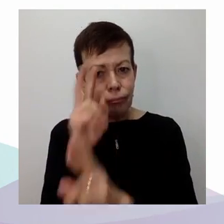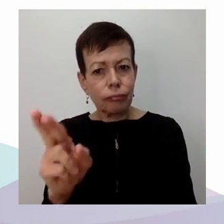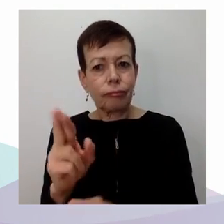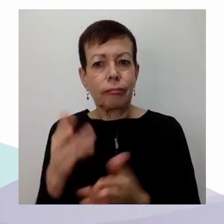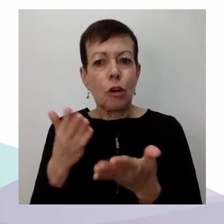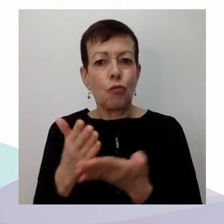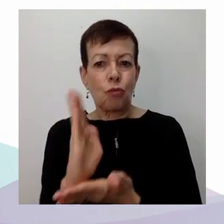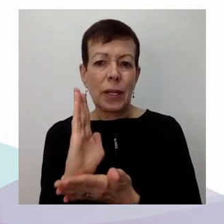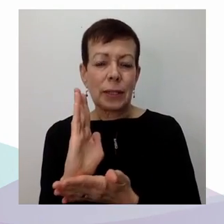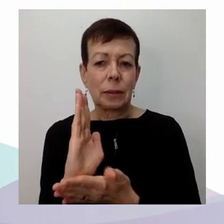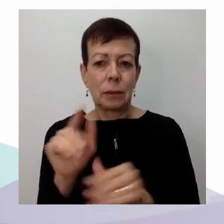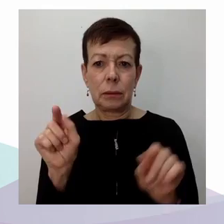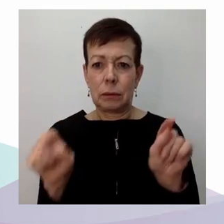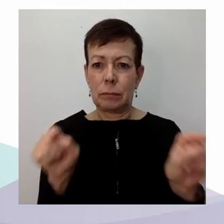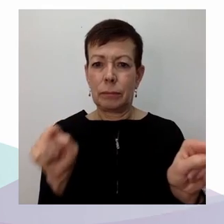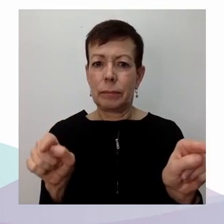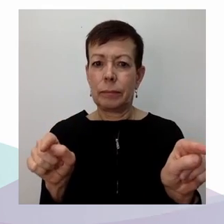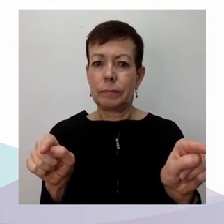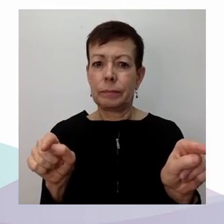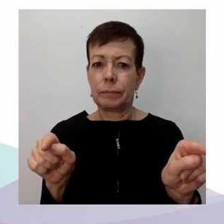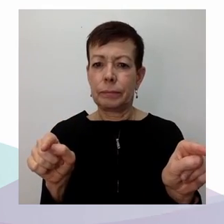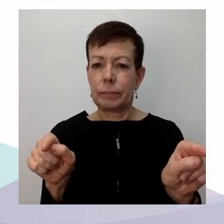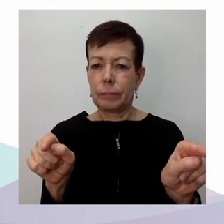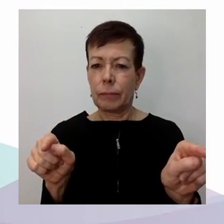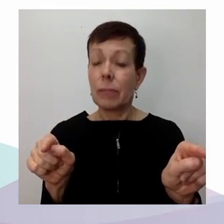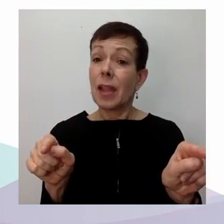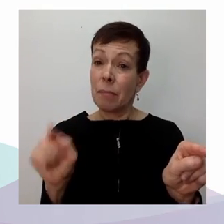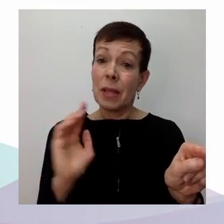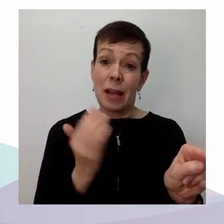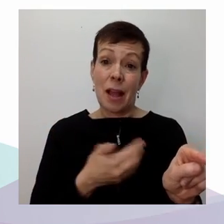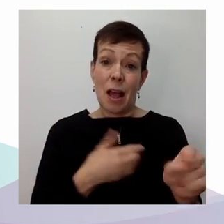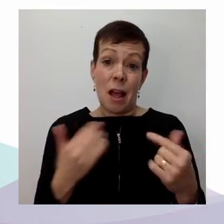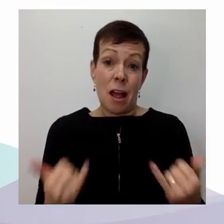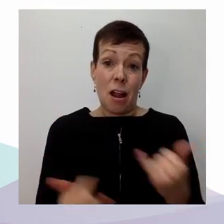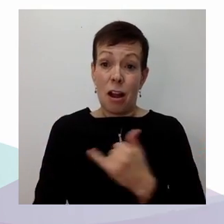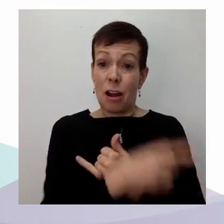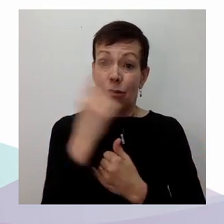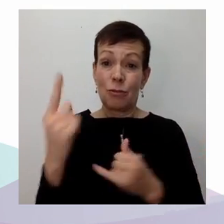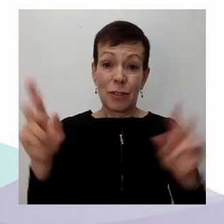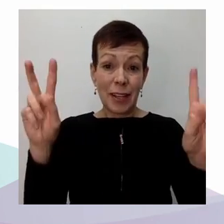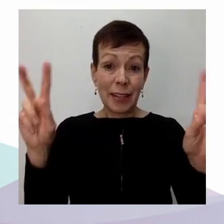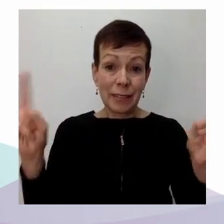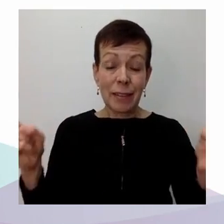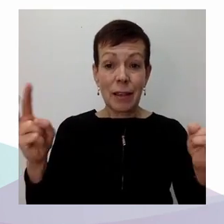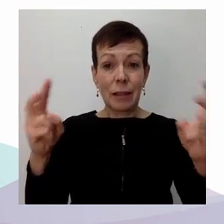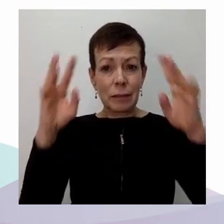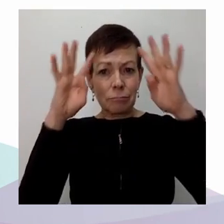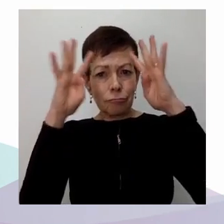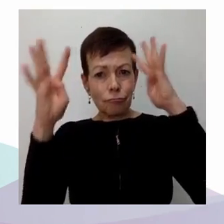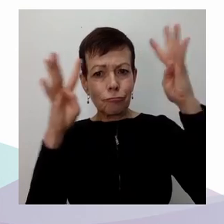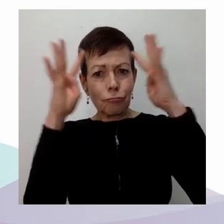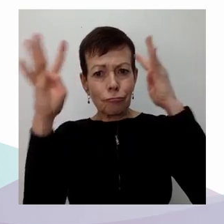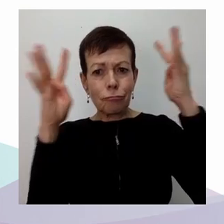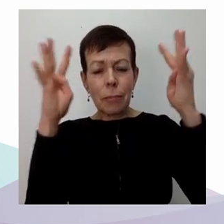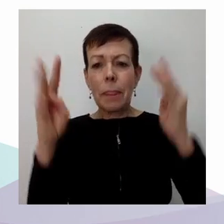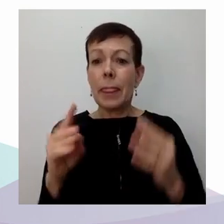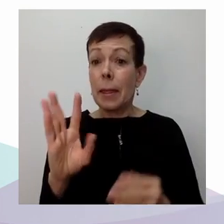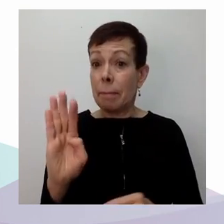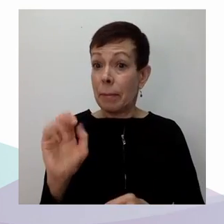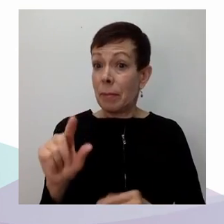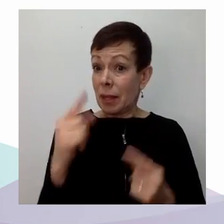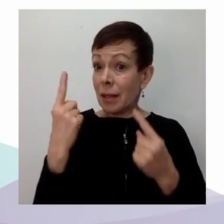'hui, de voir plus grand pour mettre en perspective ce qui est fait devant les tribunaux judiciaires avec ce qui est fait par le législateur.